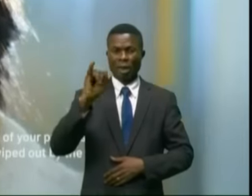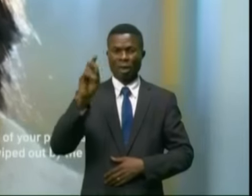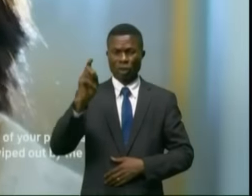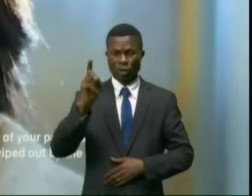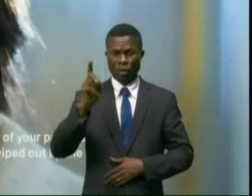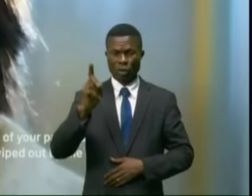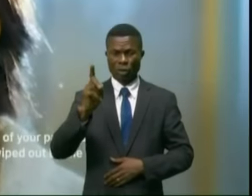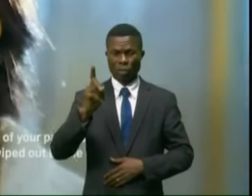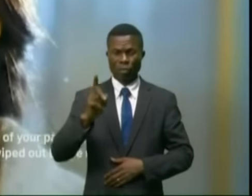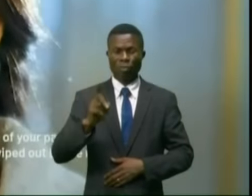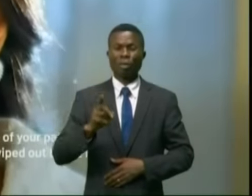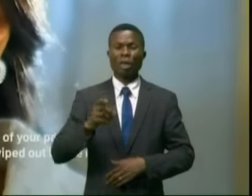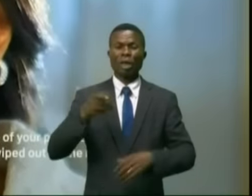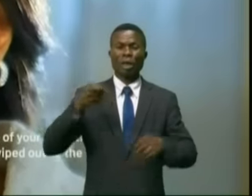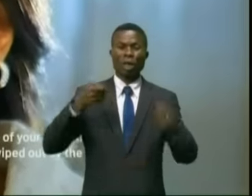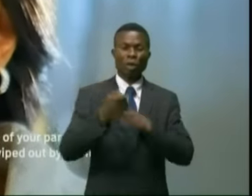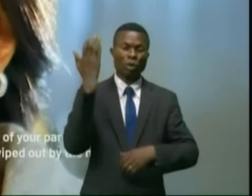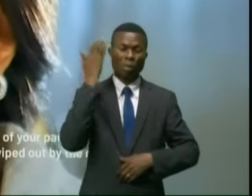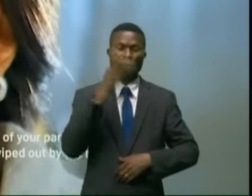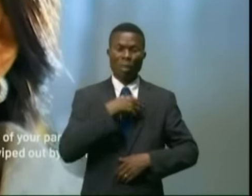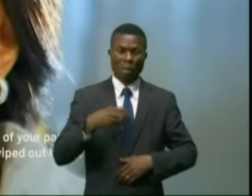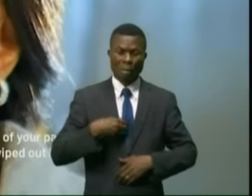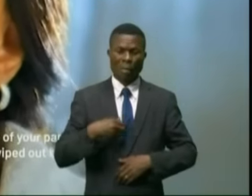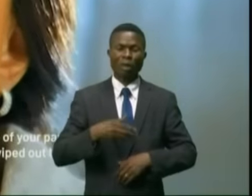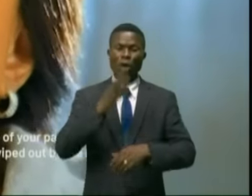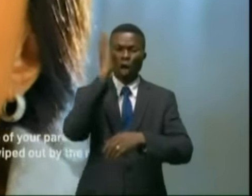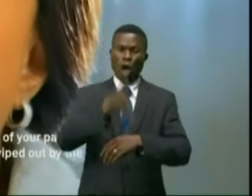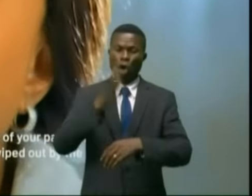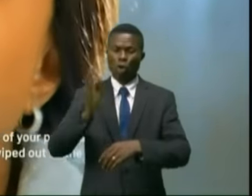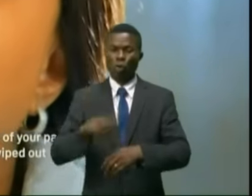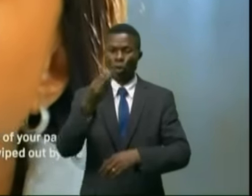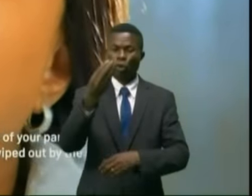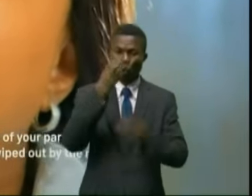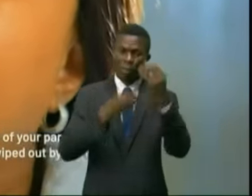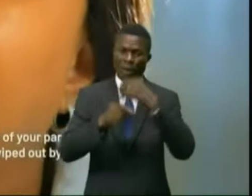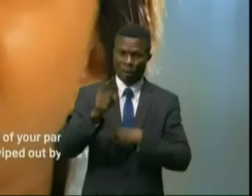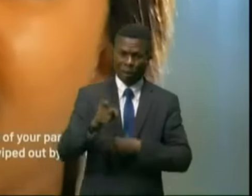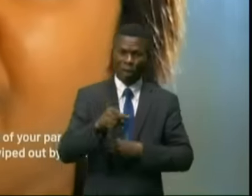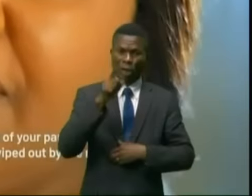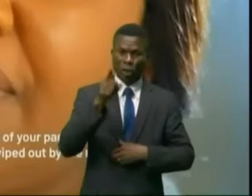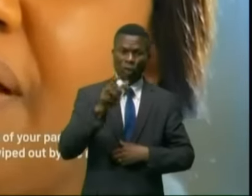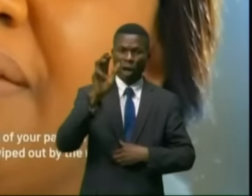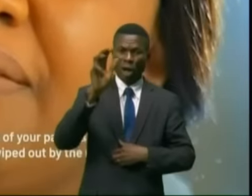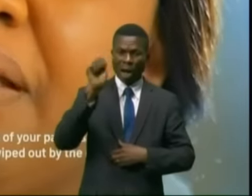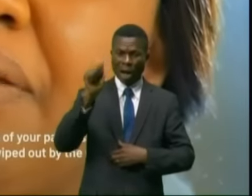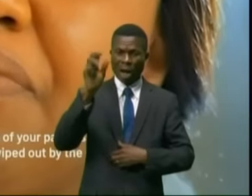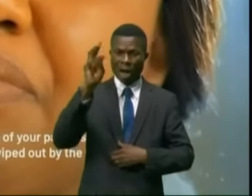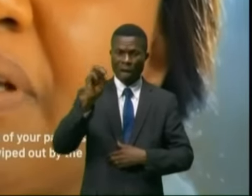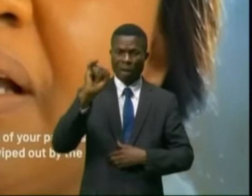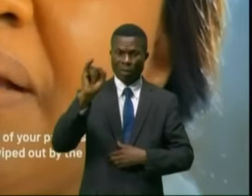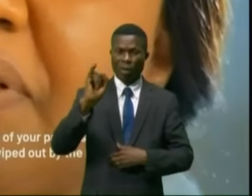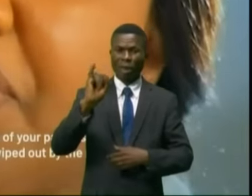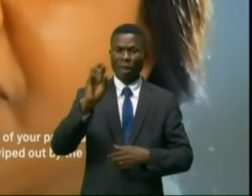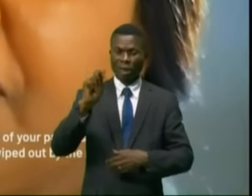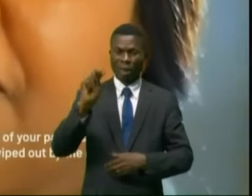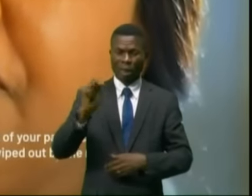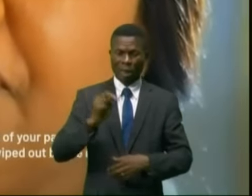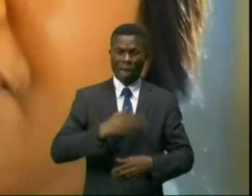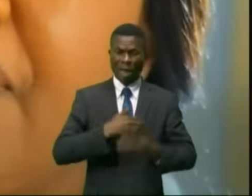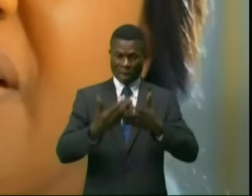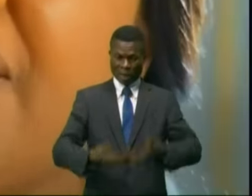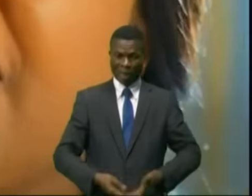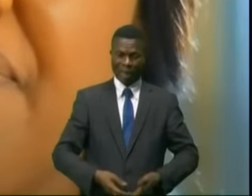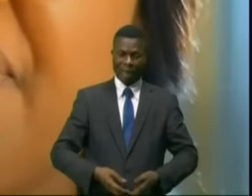servi la chair de tes parents pour manger. Amina, toi qui enceinte a été éventrée à la machette,